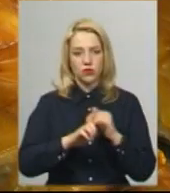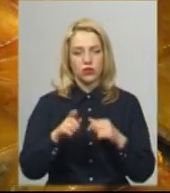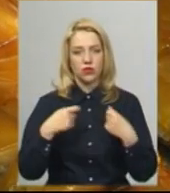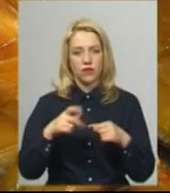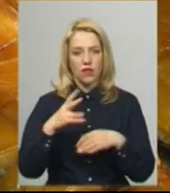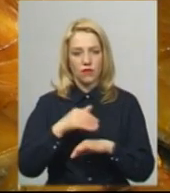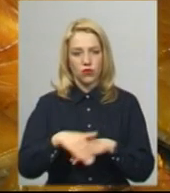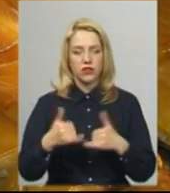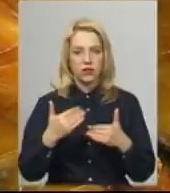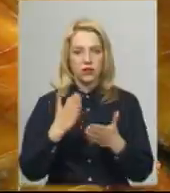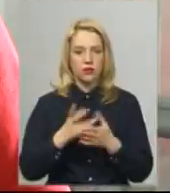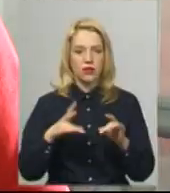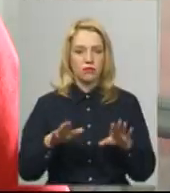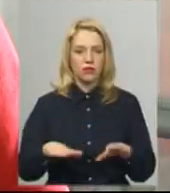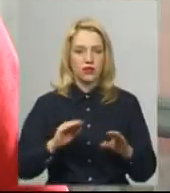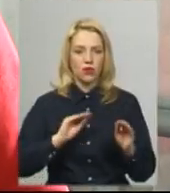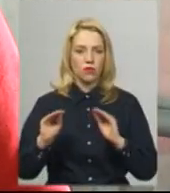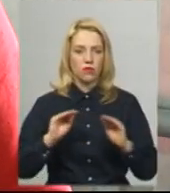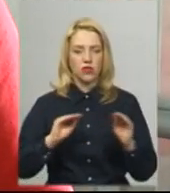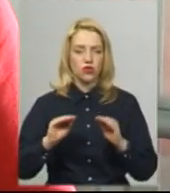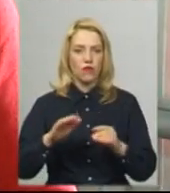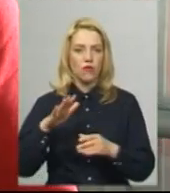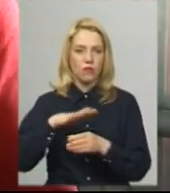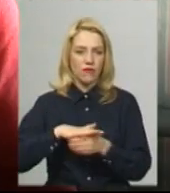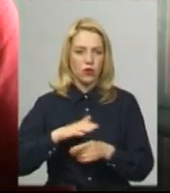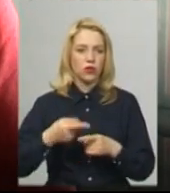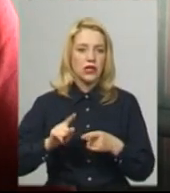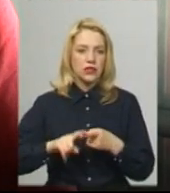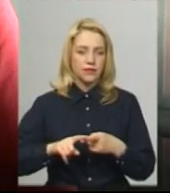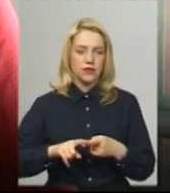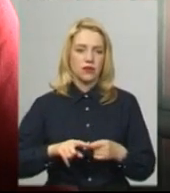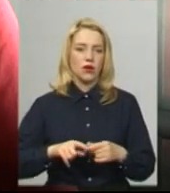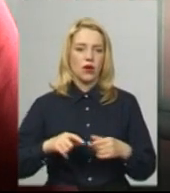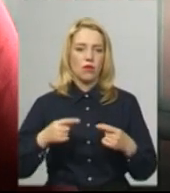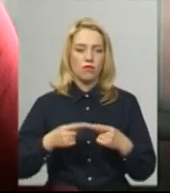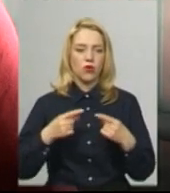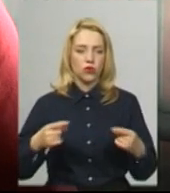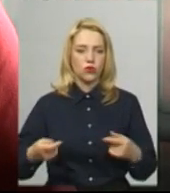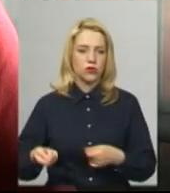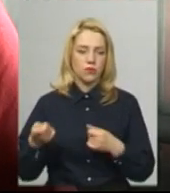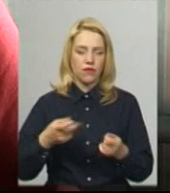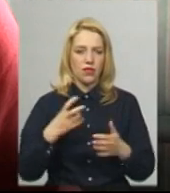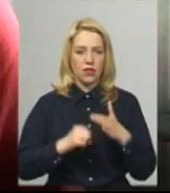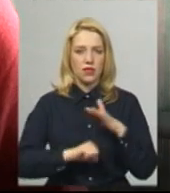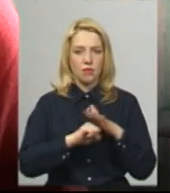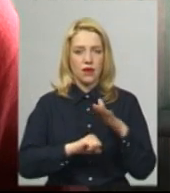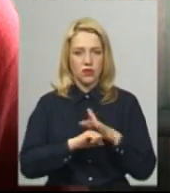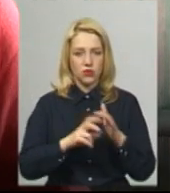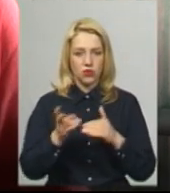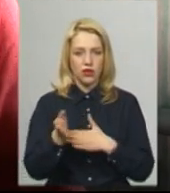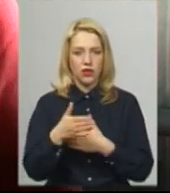Тепер має місце в облаштованому павільйоні. Продукцію нам привозять рибаки на базу. У нас ж база є рибна,